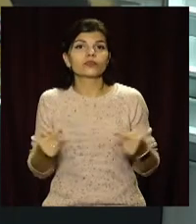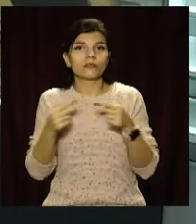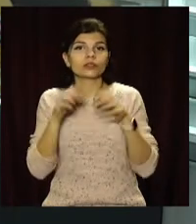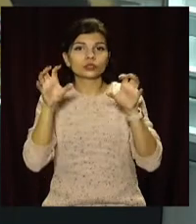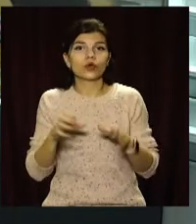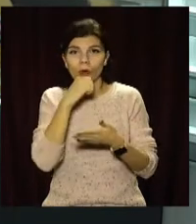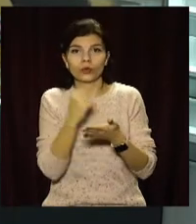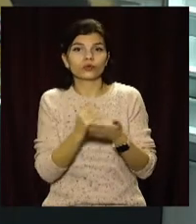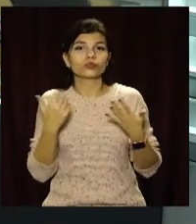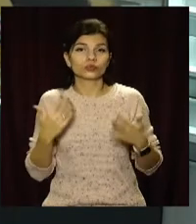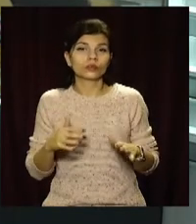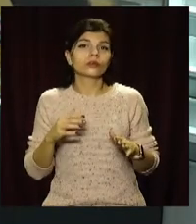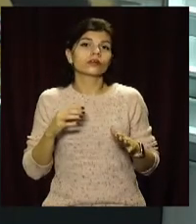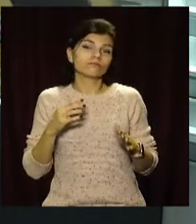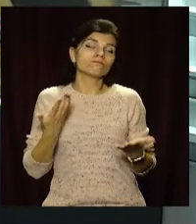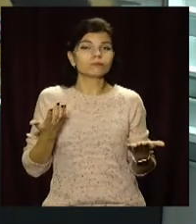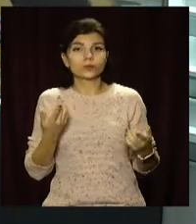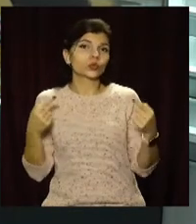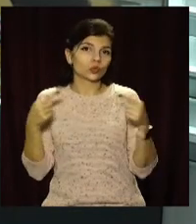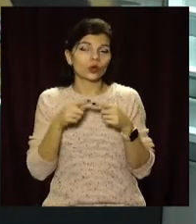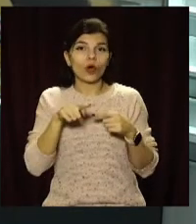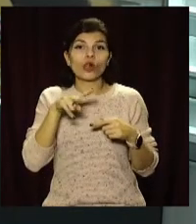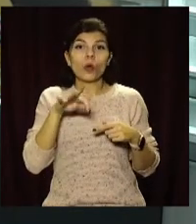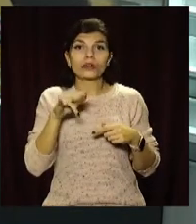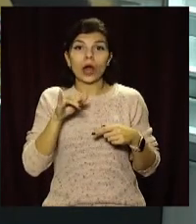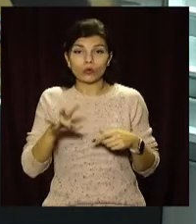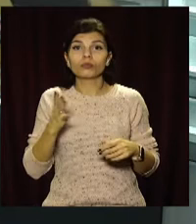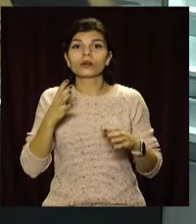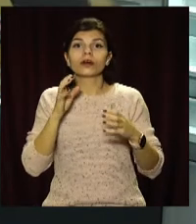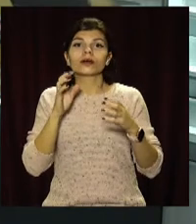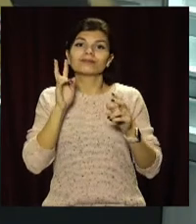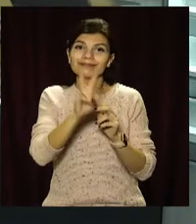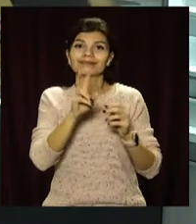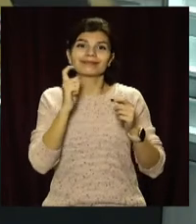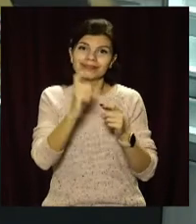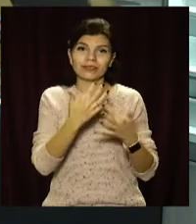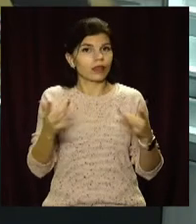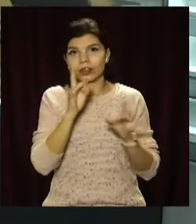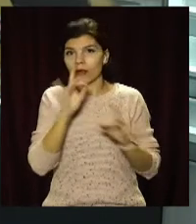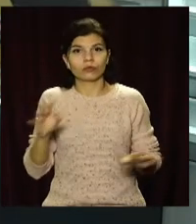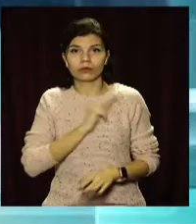законопроєкт. І, найвірогідніше, на час локдауну транспорт ходити не буде.